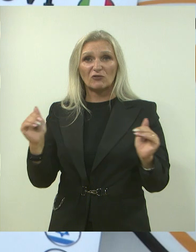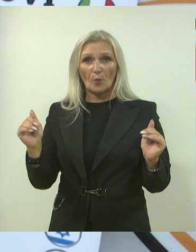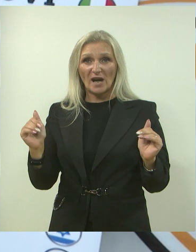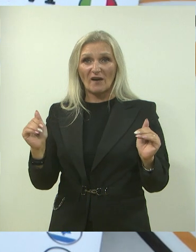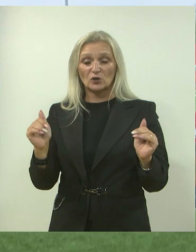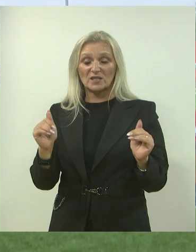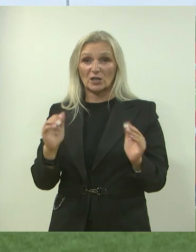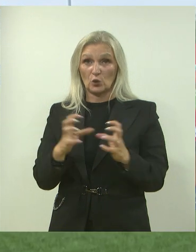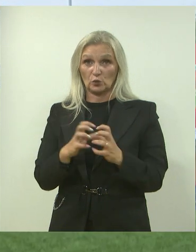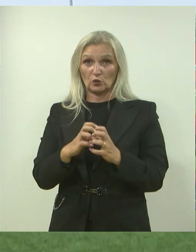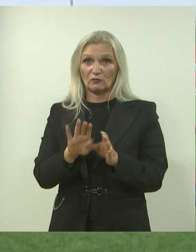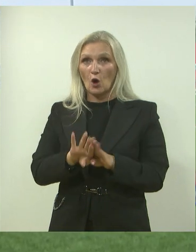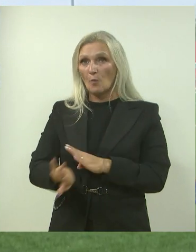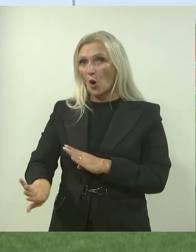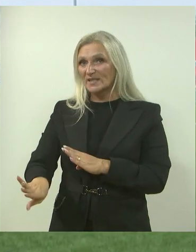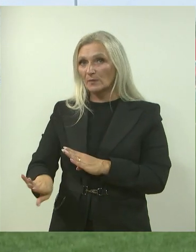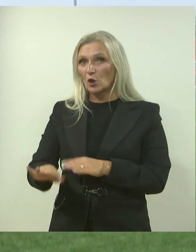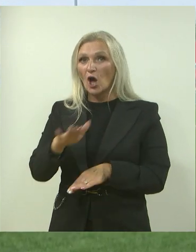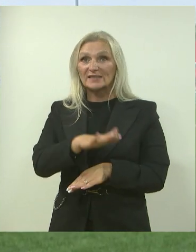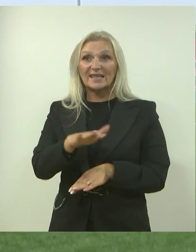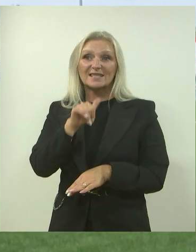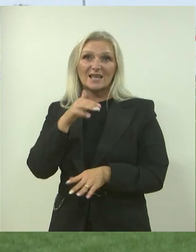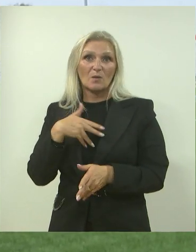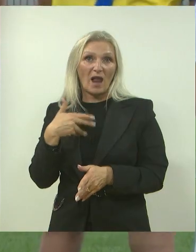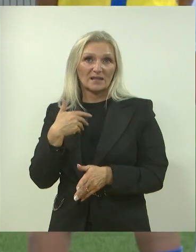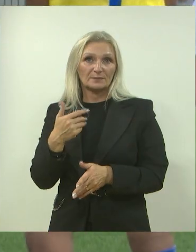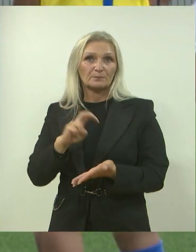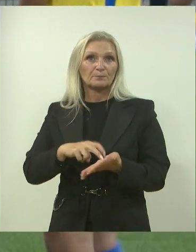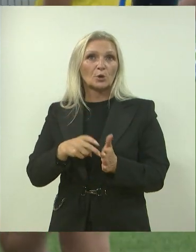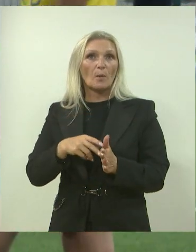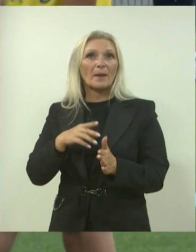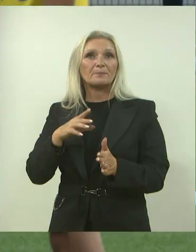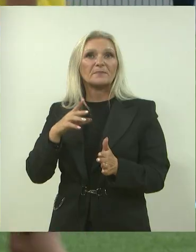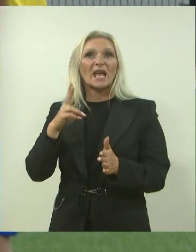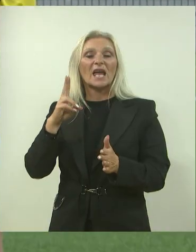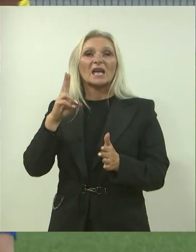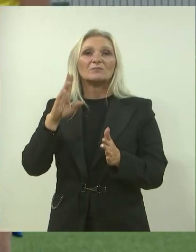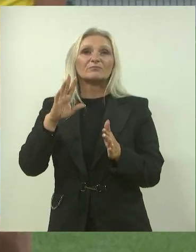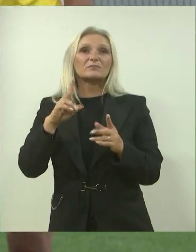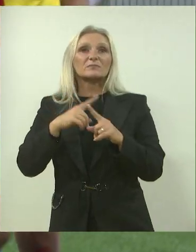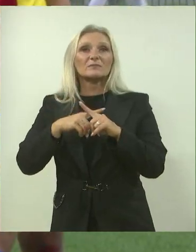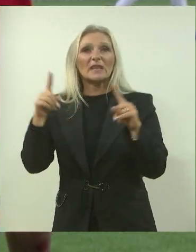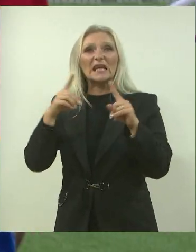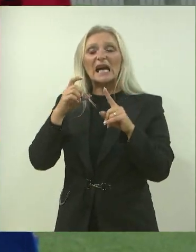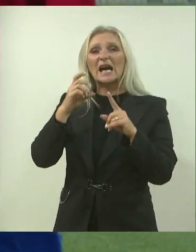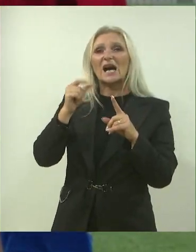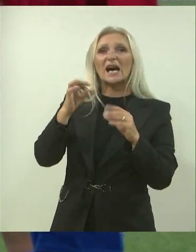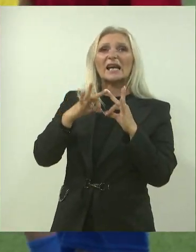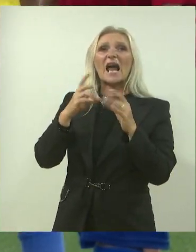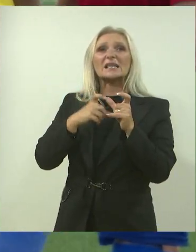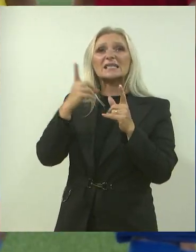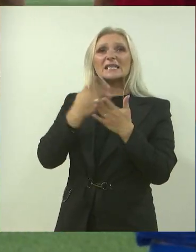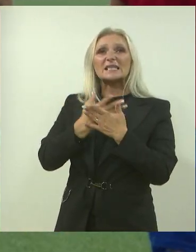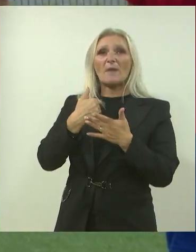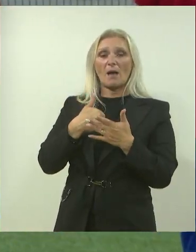društvu, osobito među djecom i mladima, kao i problem rasizma na sportskim terenima. Ja se zovem Ignat Zino i imam 14